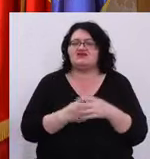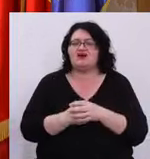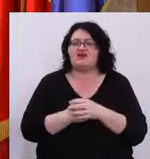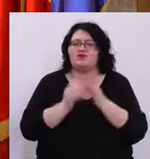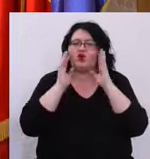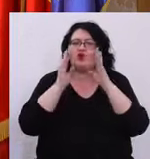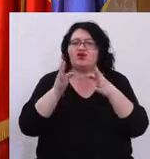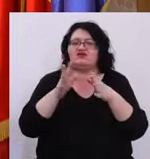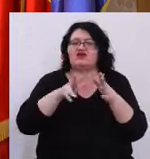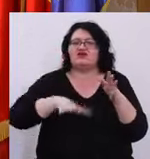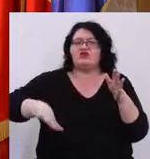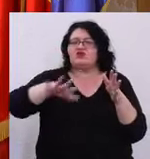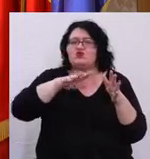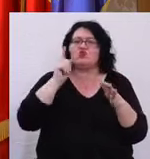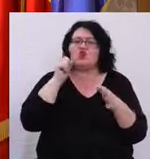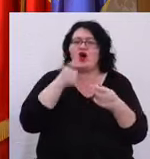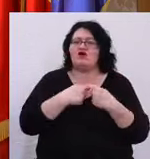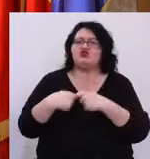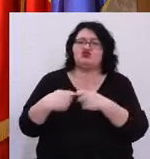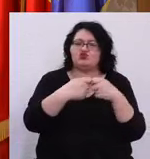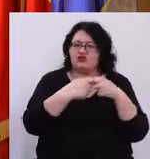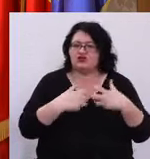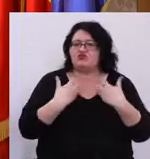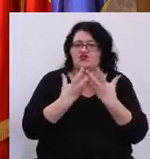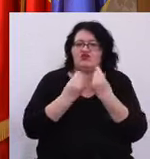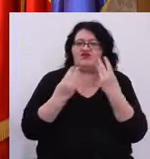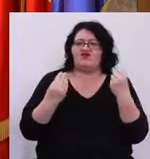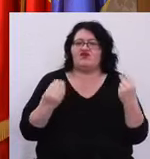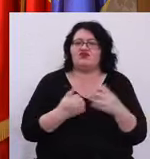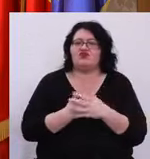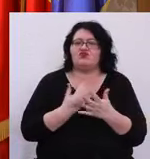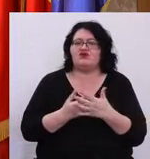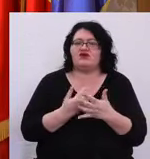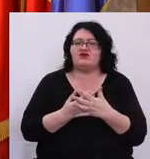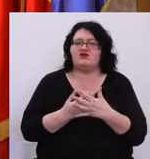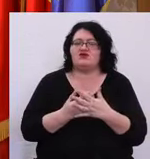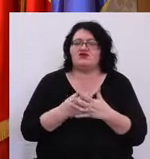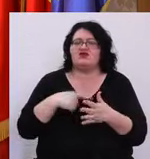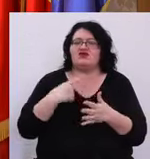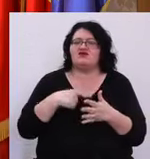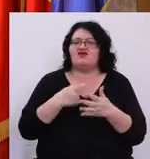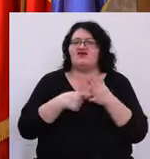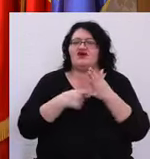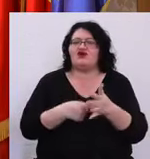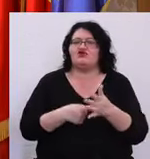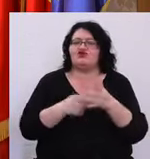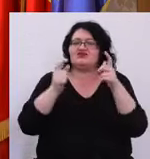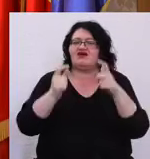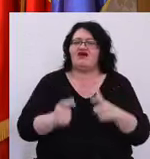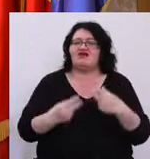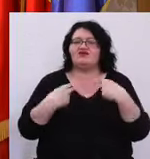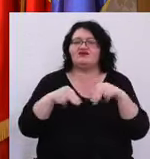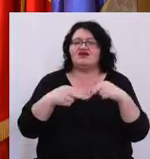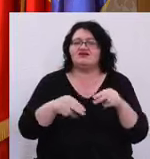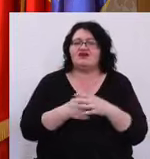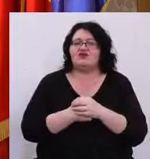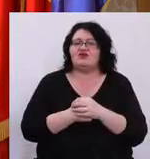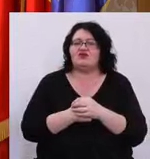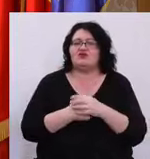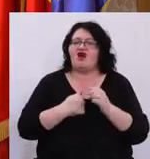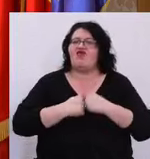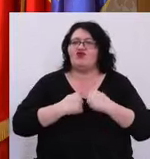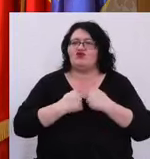orientată către societate Și mă bucur foarte mult că o să avem acest cadru De exemplu, ca